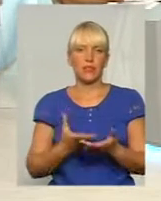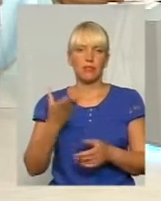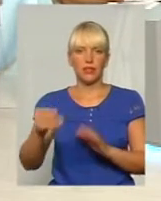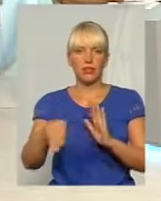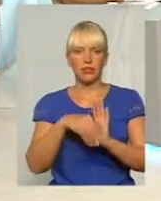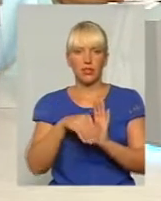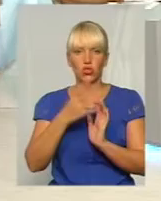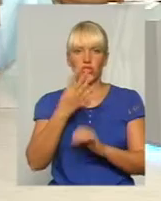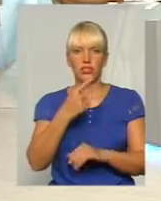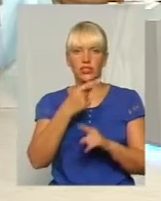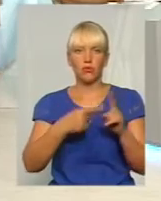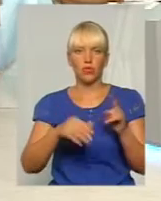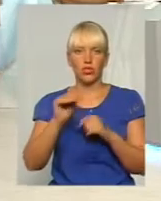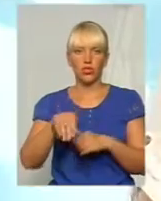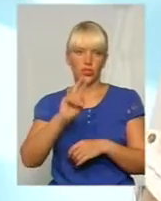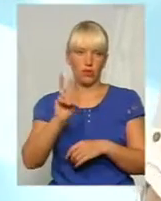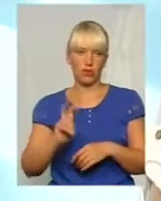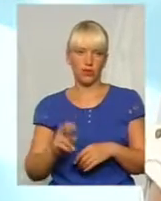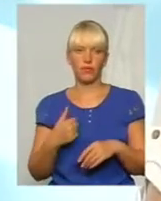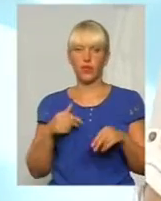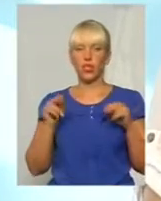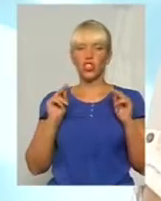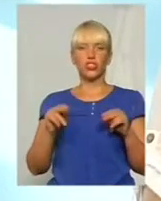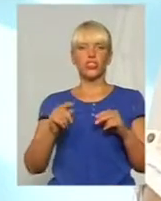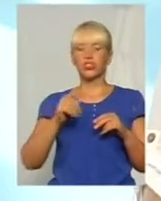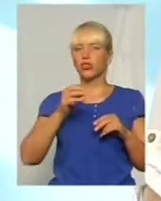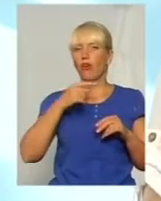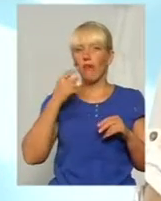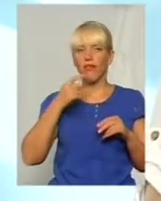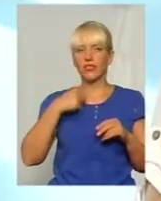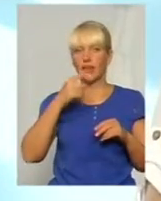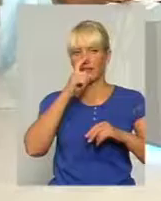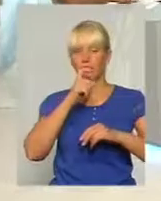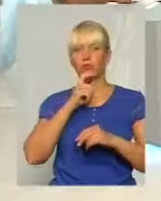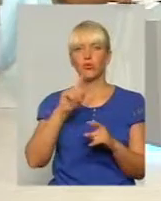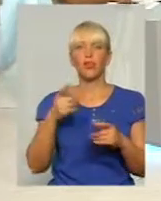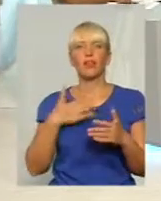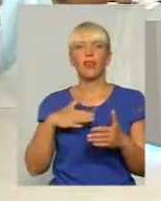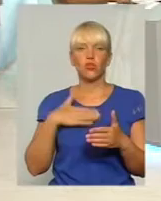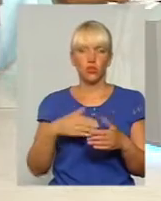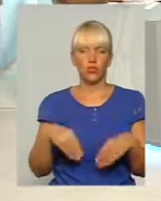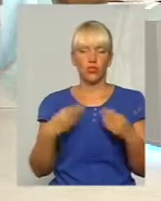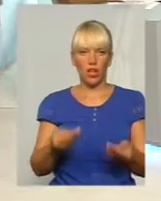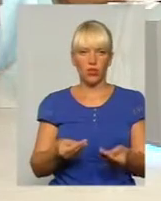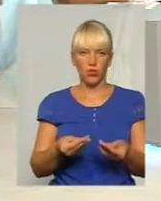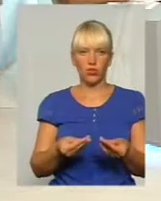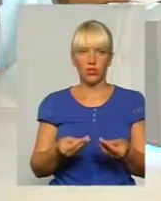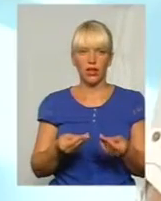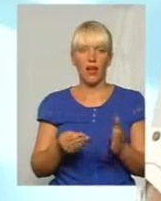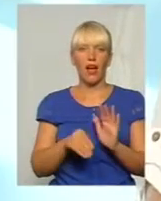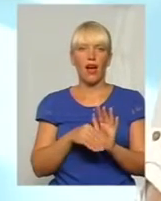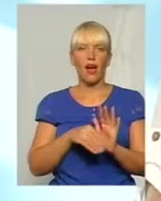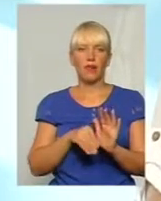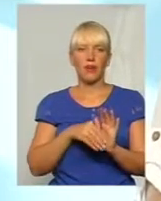Чесно кажучи, я не знаю, для чого сьогодні беруть хабарі при вступі, тому що, в принципі,